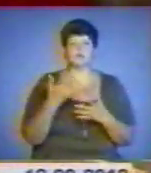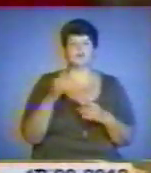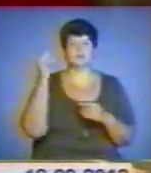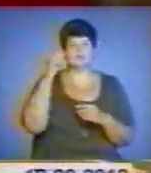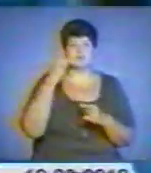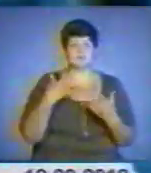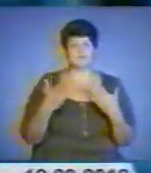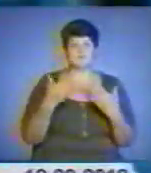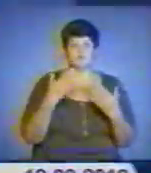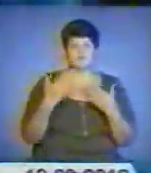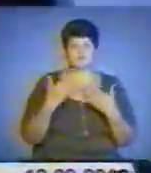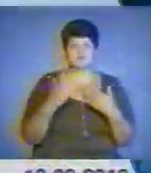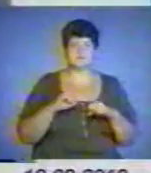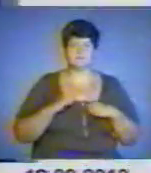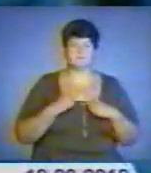відповідально.